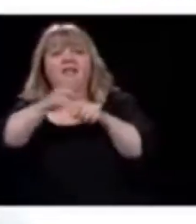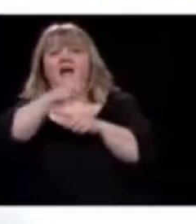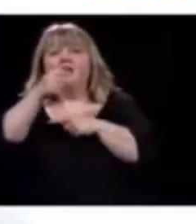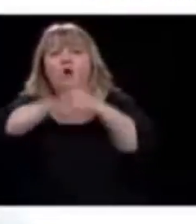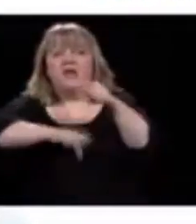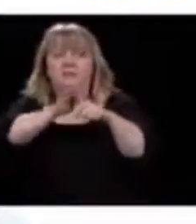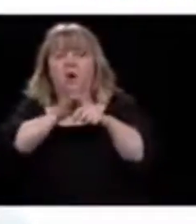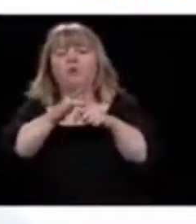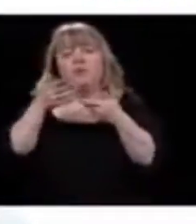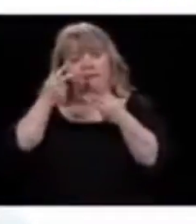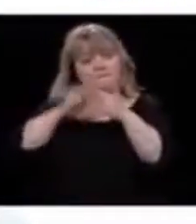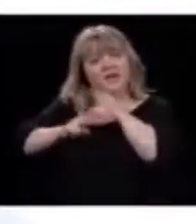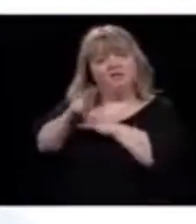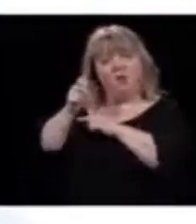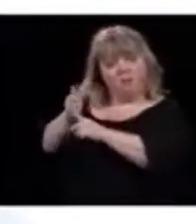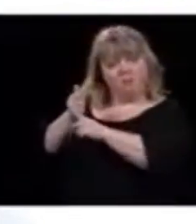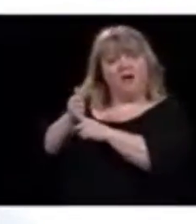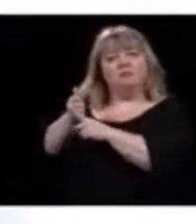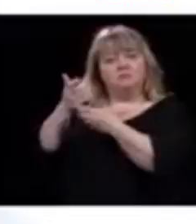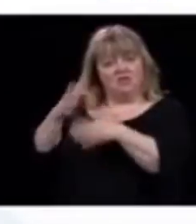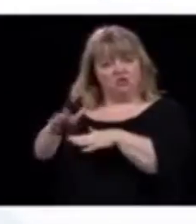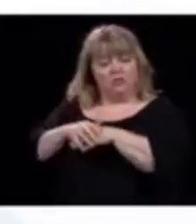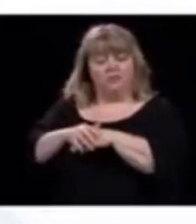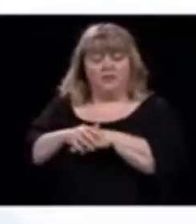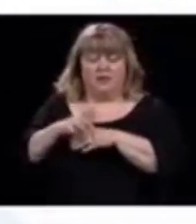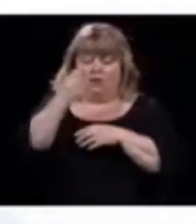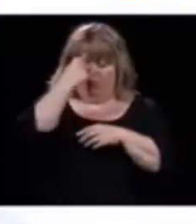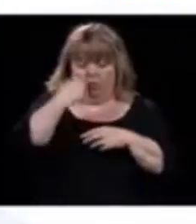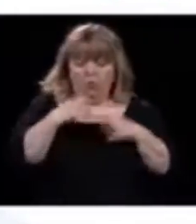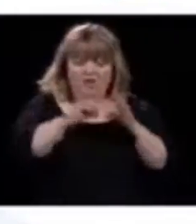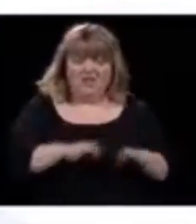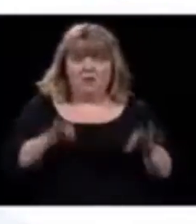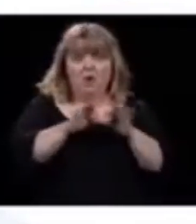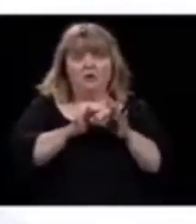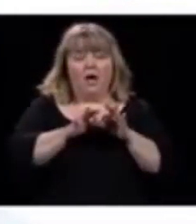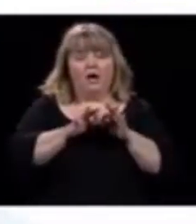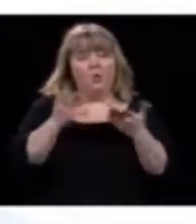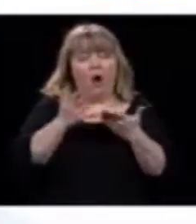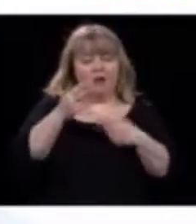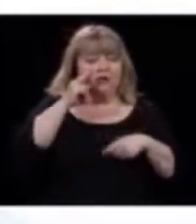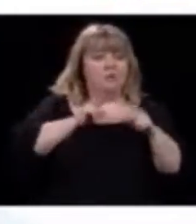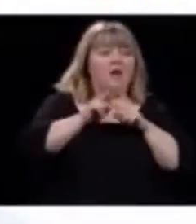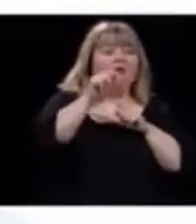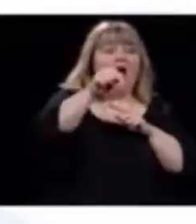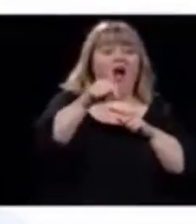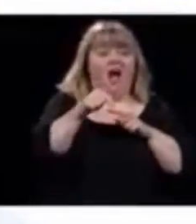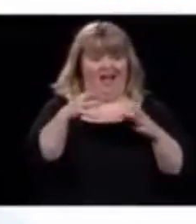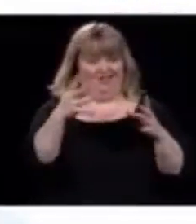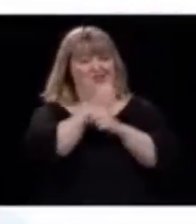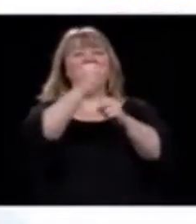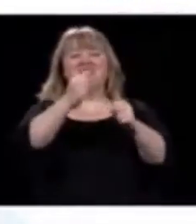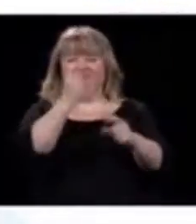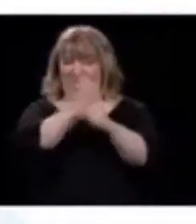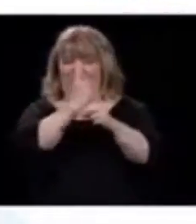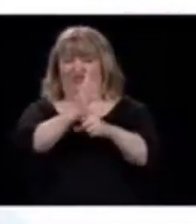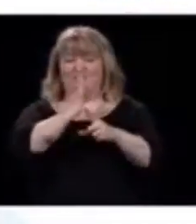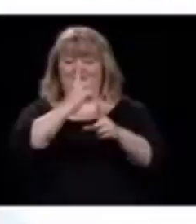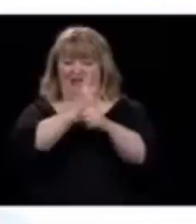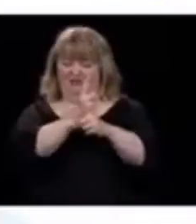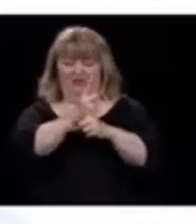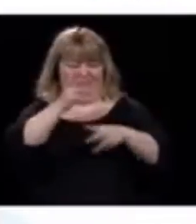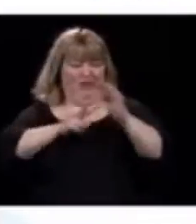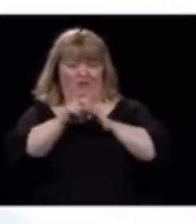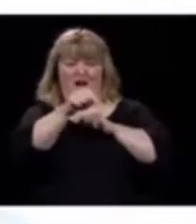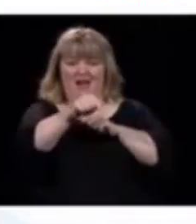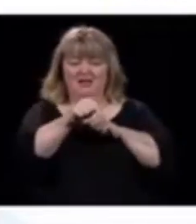scénarios. Puis là, là, je peux vous dire, moi, ce qui m'importe, là, c'est pas les scénarios, puis dire j'ai eu le bon scénario, puis j gagné un prix avec le bon scénario, là. C'est pas ça qui m